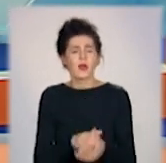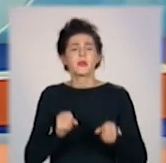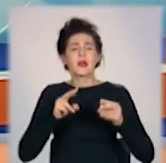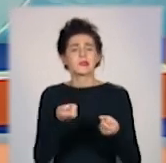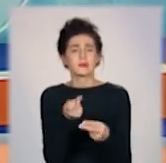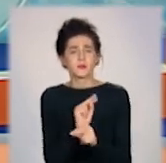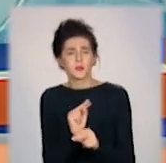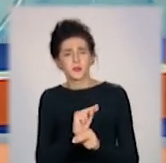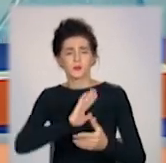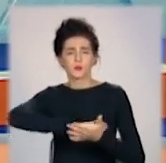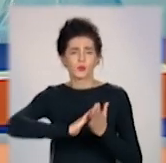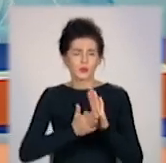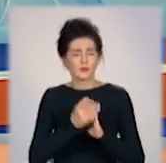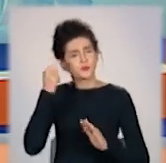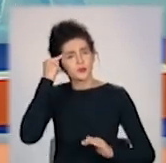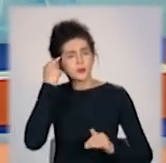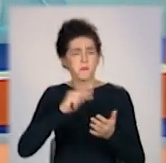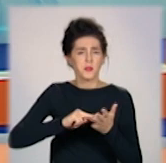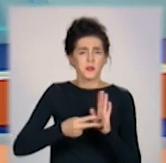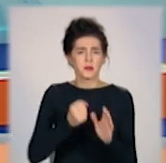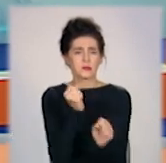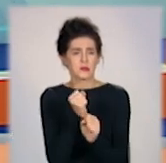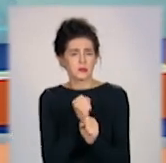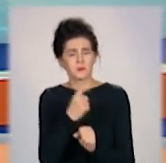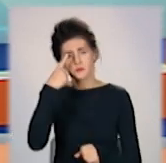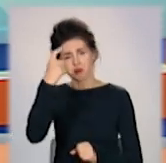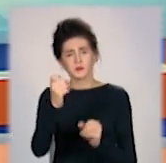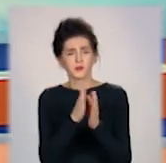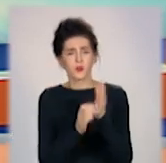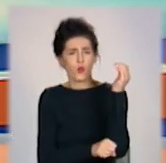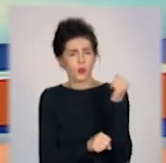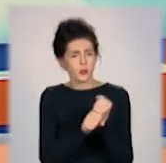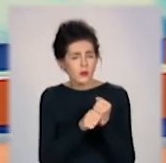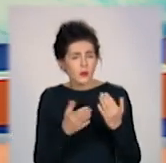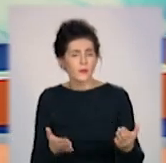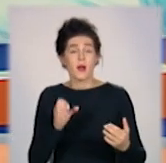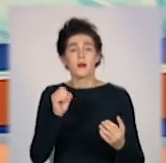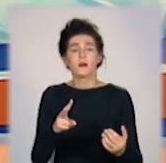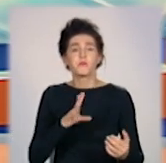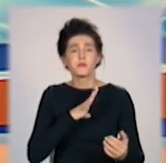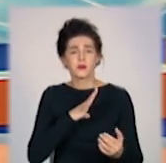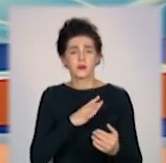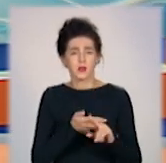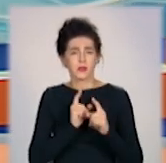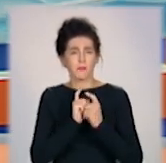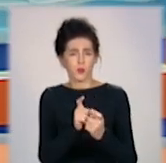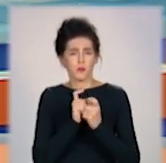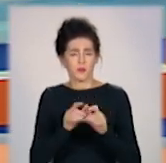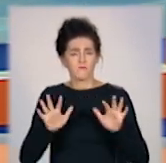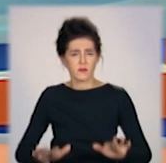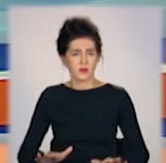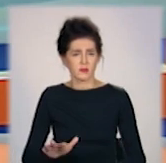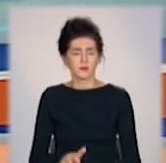ситуацію, навіть розробили план і звернулися з ним до комунальників, як виборюватимуть територію,